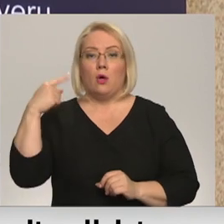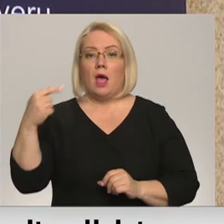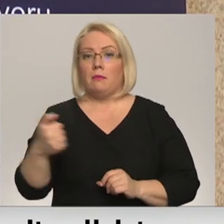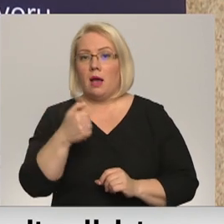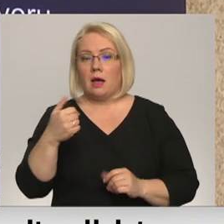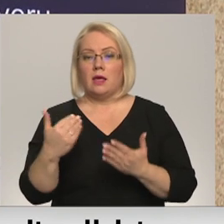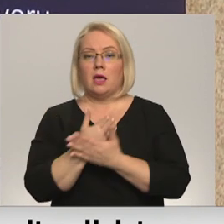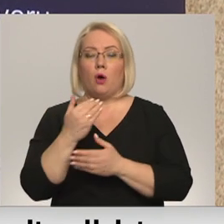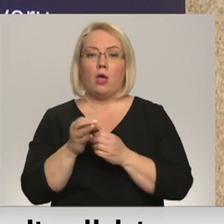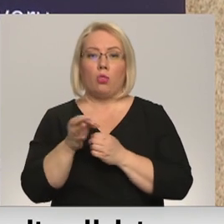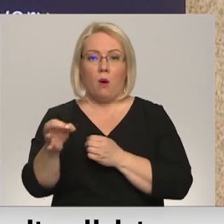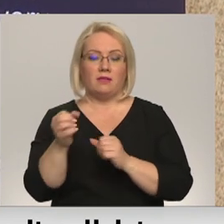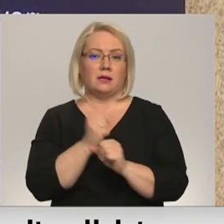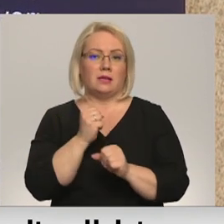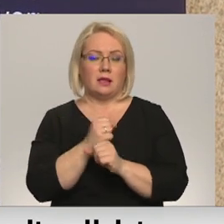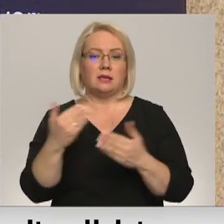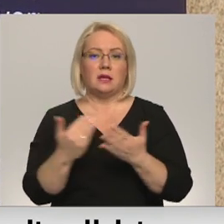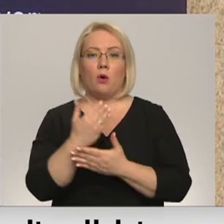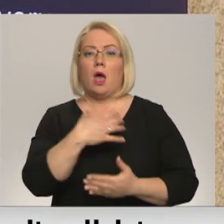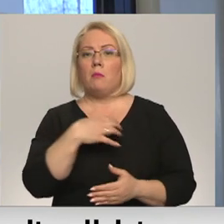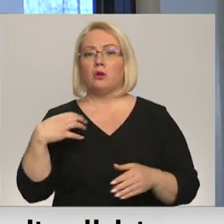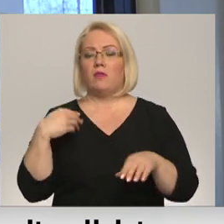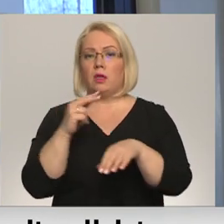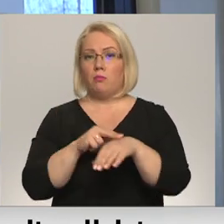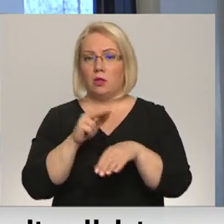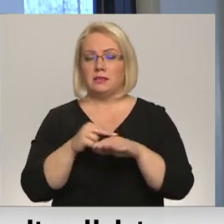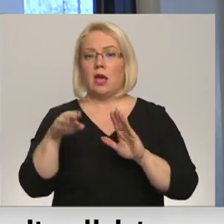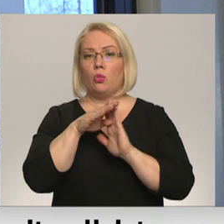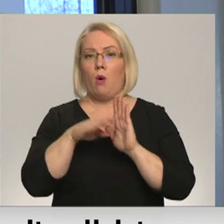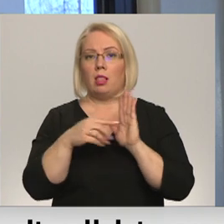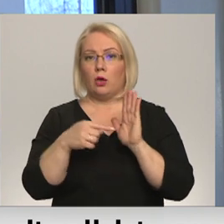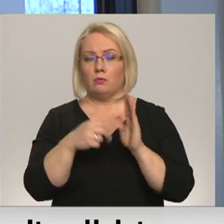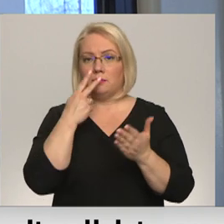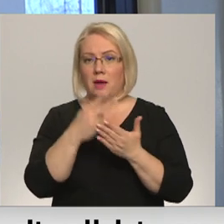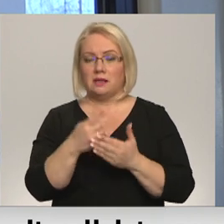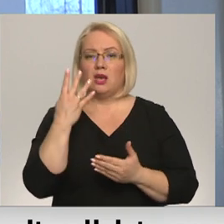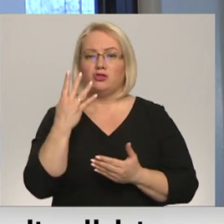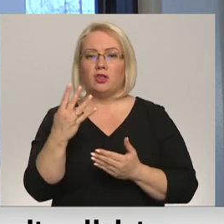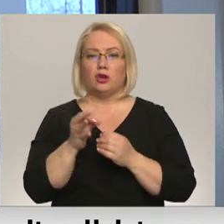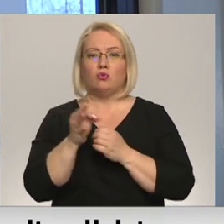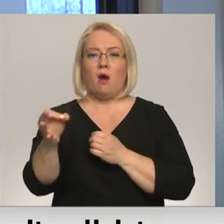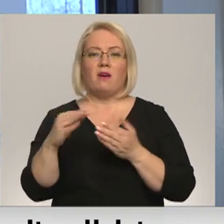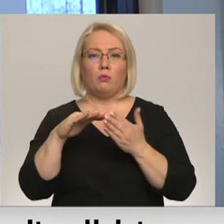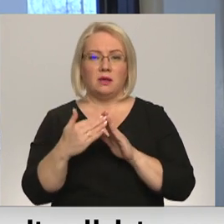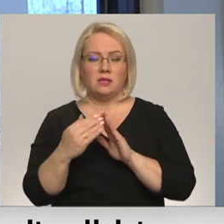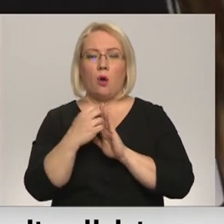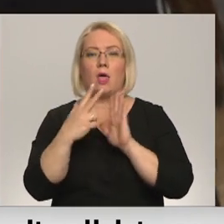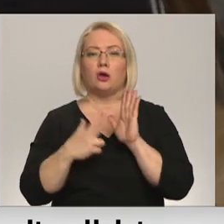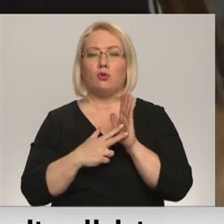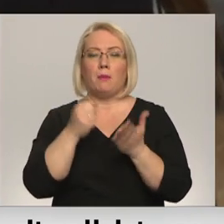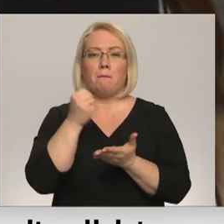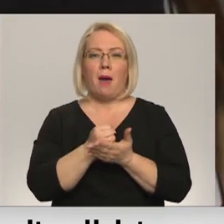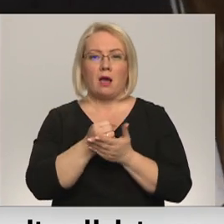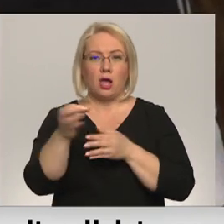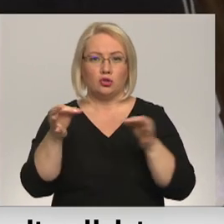jaunajā novedā sāks darboties jaunā pašvaldības policija. Nolikums paredz, ka četrās novedu pilsētās un 18 pagastos